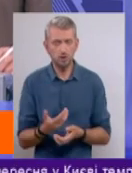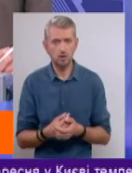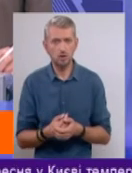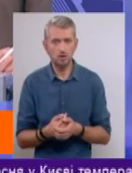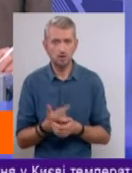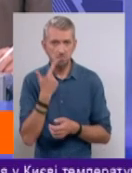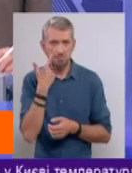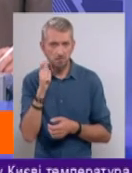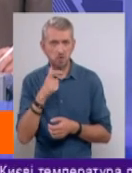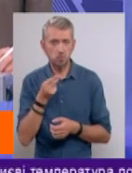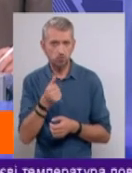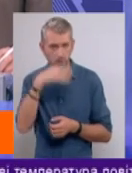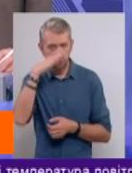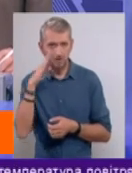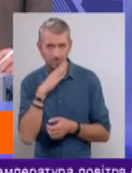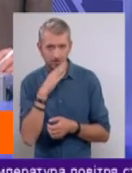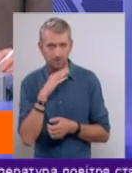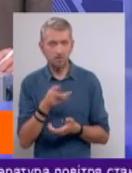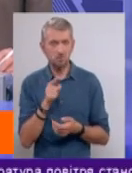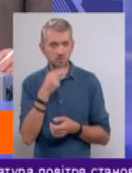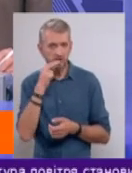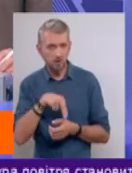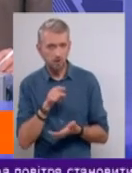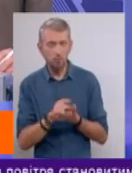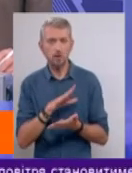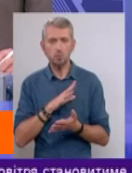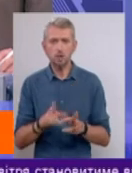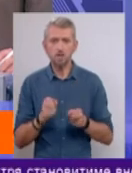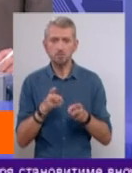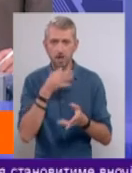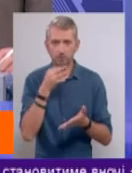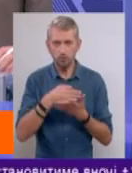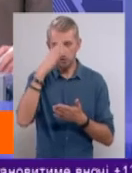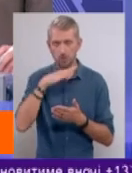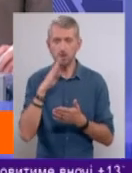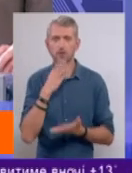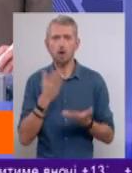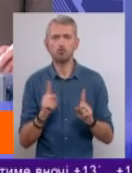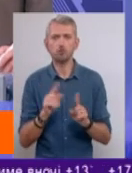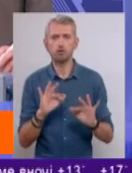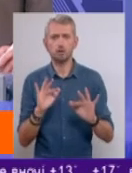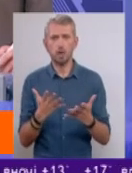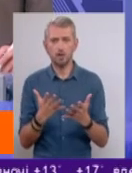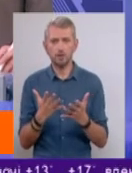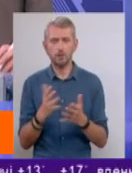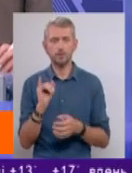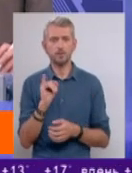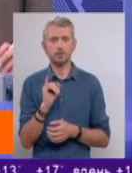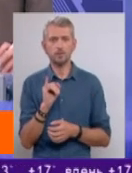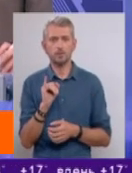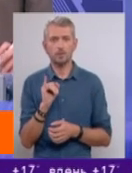Переважно батьки, тому що тут теж є вина. І тут повинна бути і кримінальна відповідальність батьків, якщо дійсно щось трапляється. І,